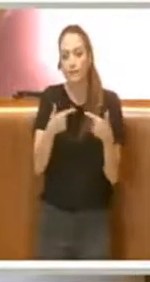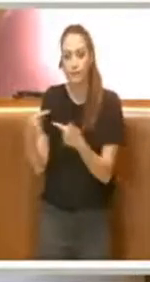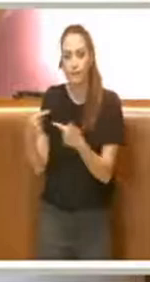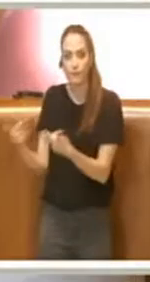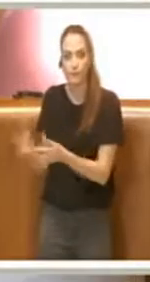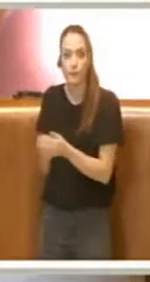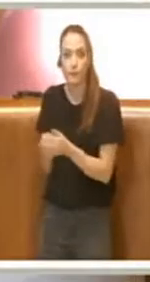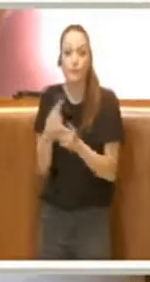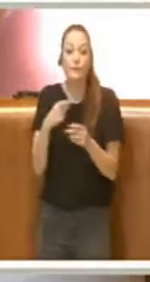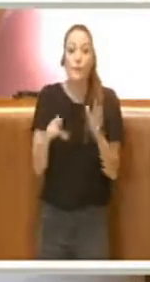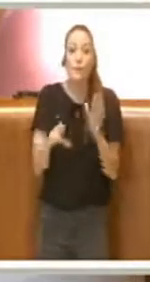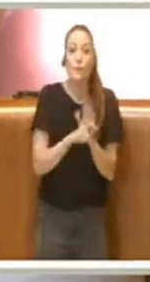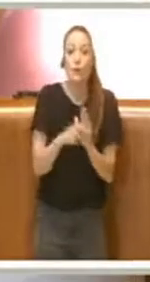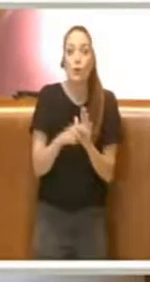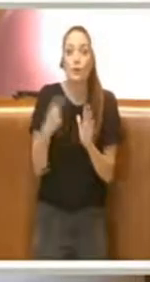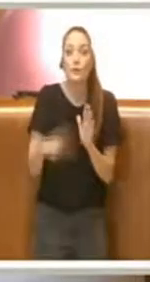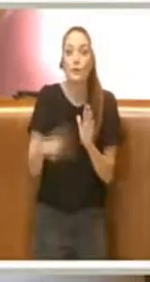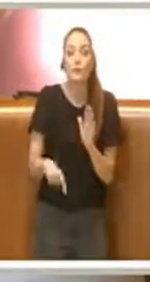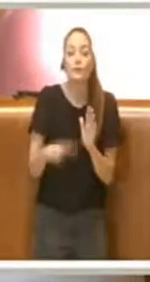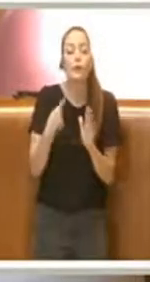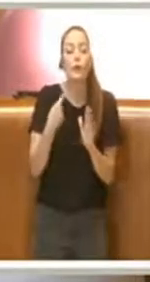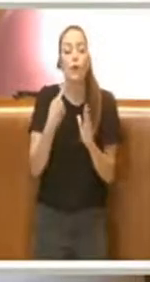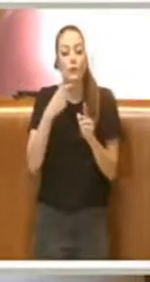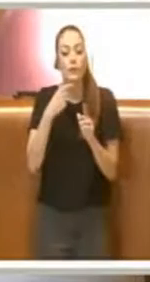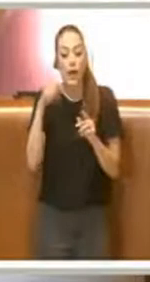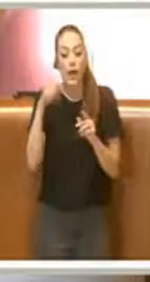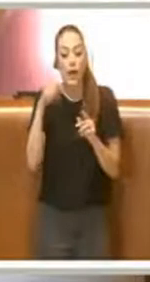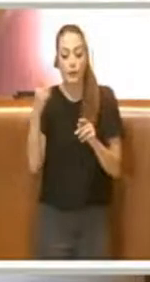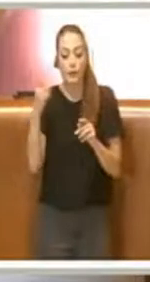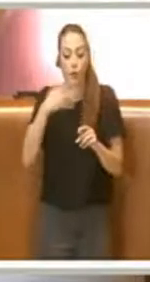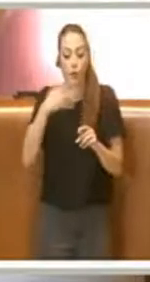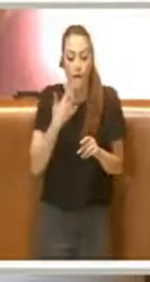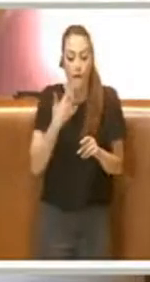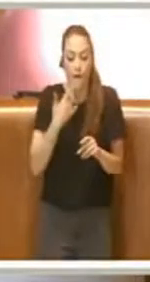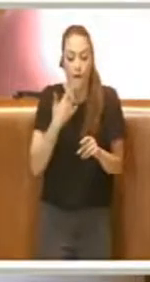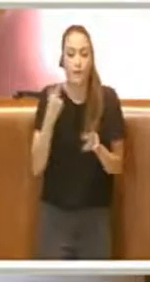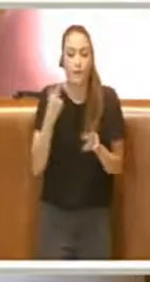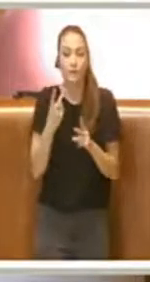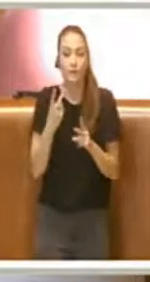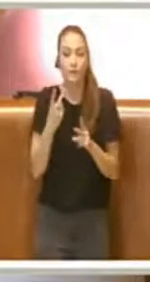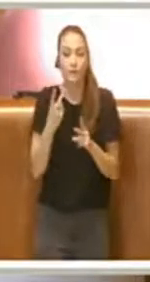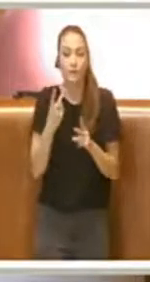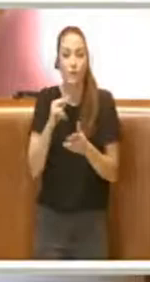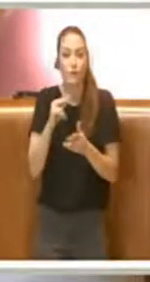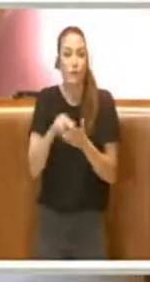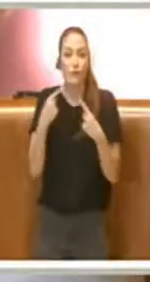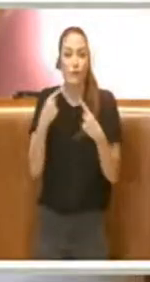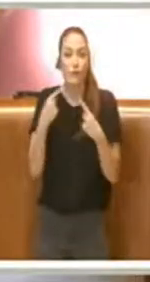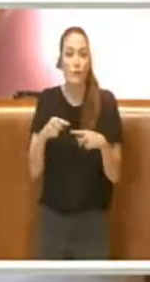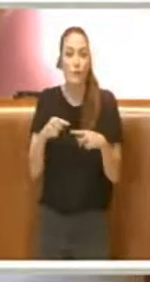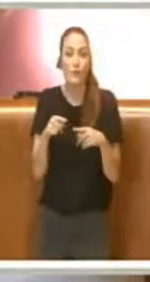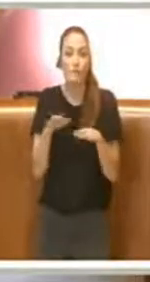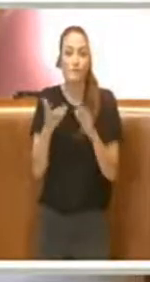purtroppo, anche se vorremmo, non possiamo votare favorealmente a questa proposta e ci asterremo. Grazie.